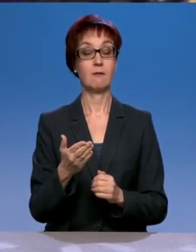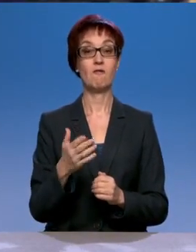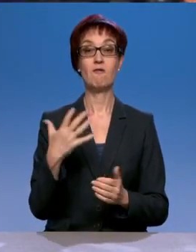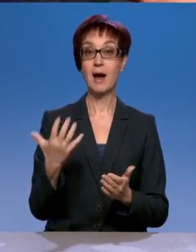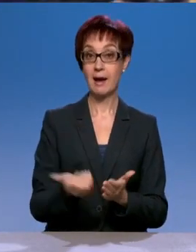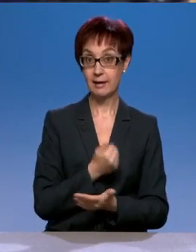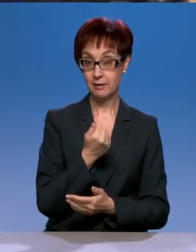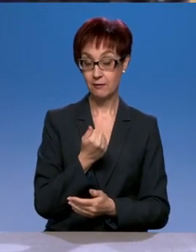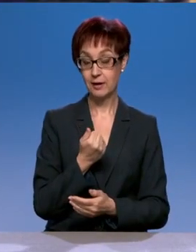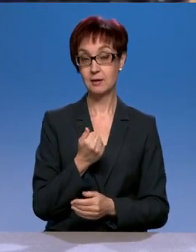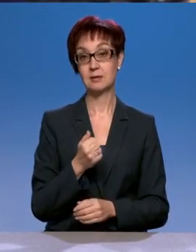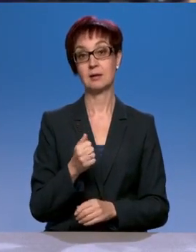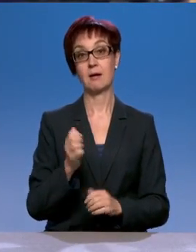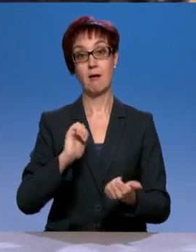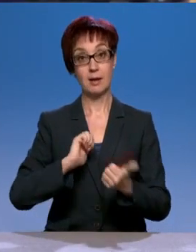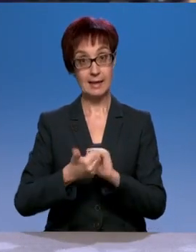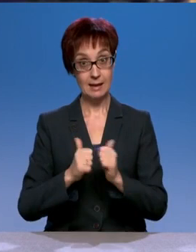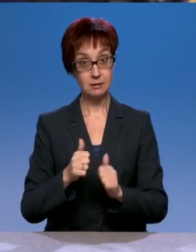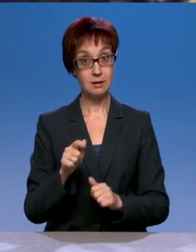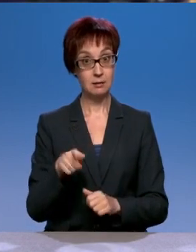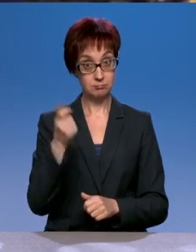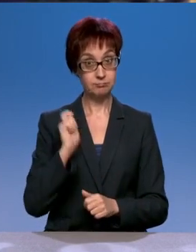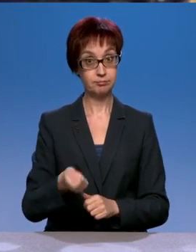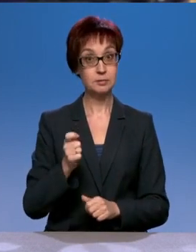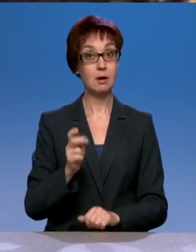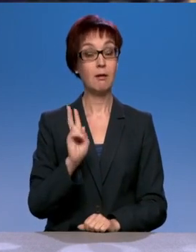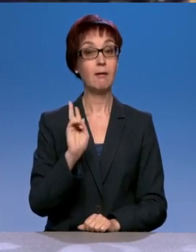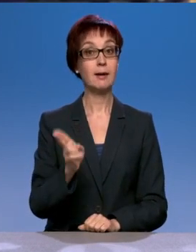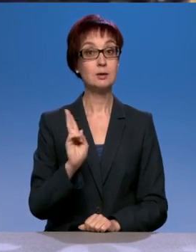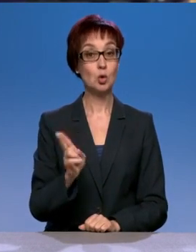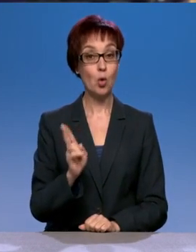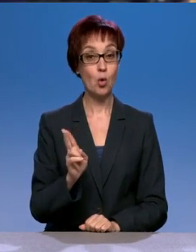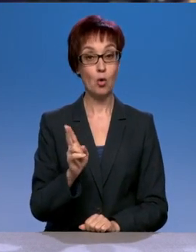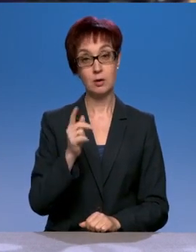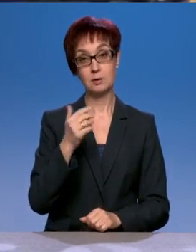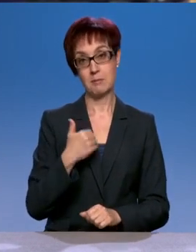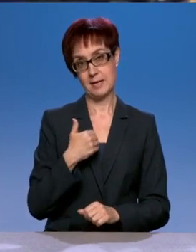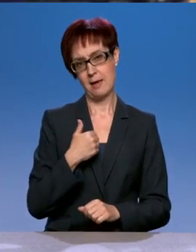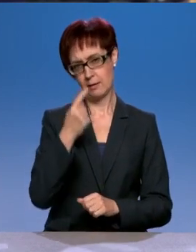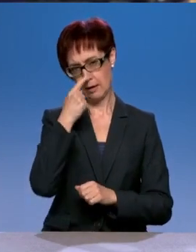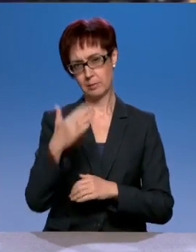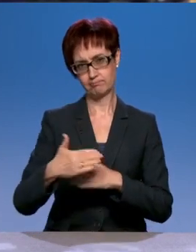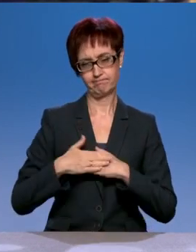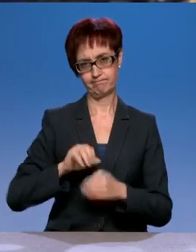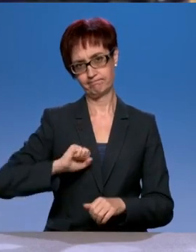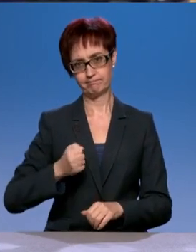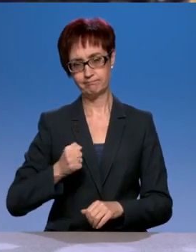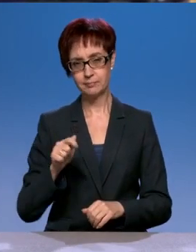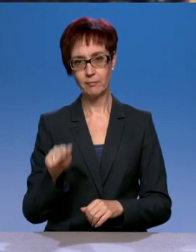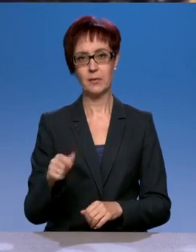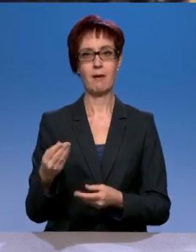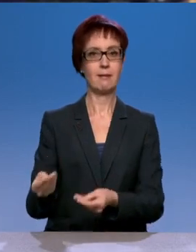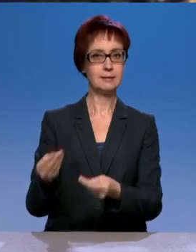тендер тот, кто ко мне близок, и кто именно вот если даст наибольшее